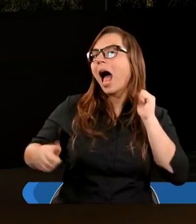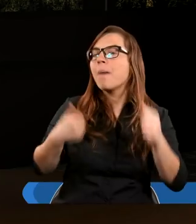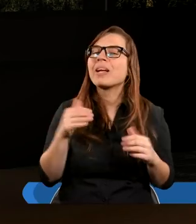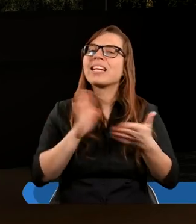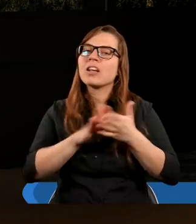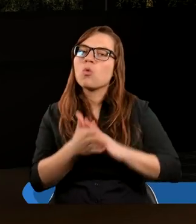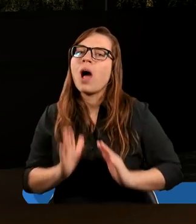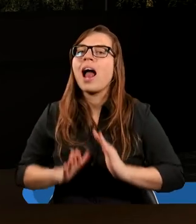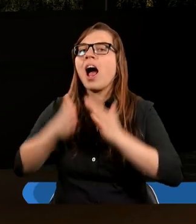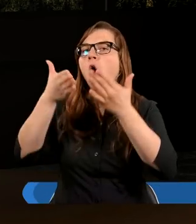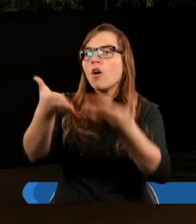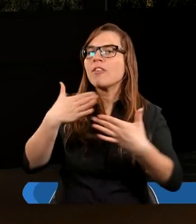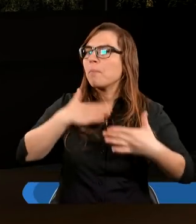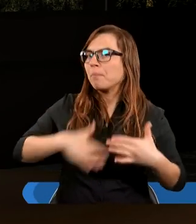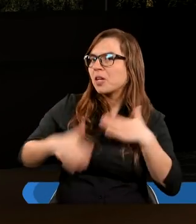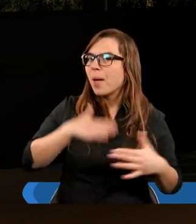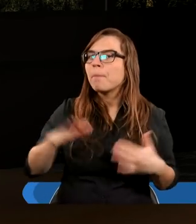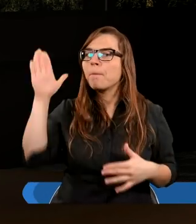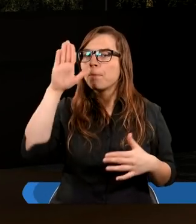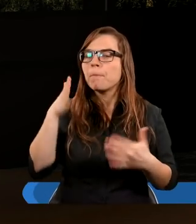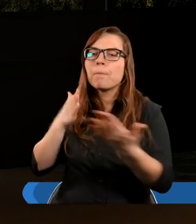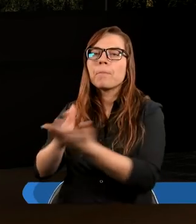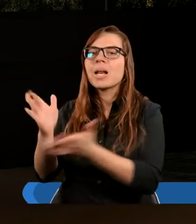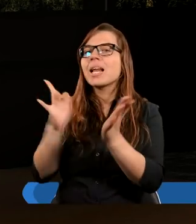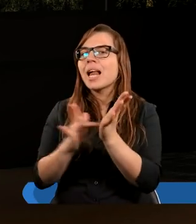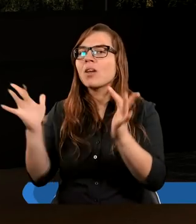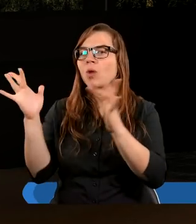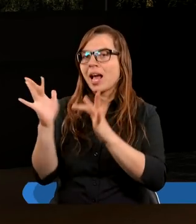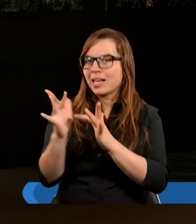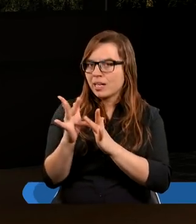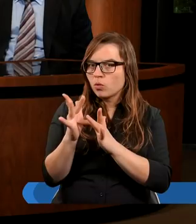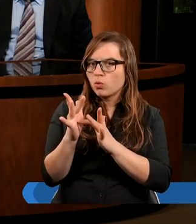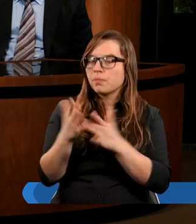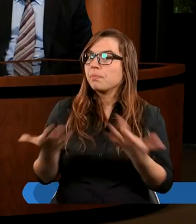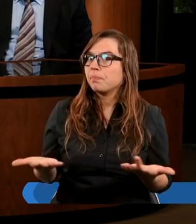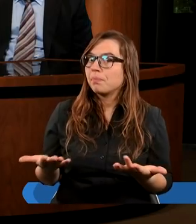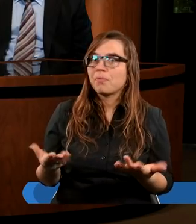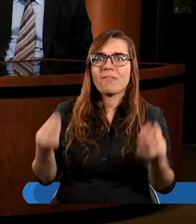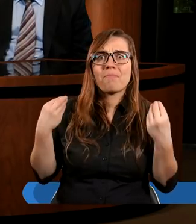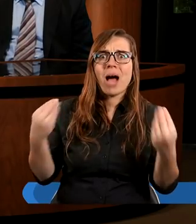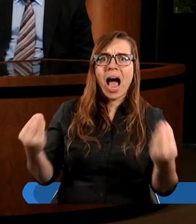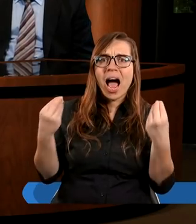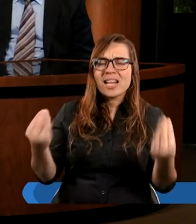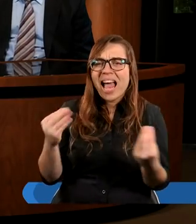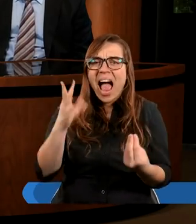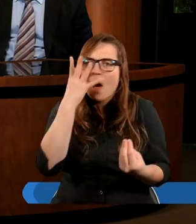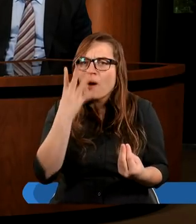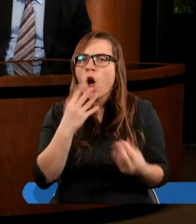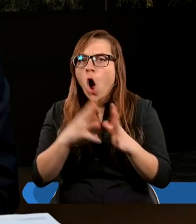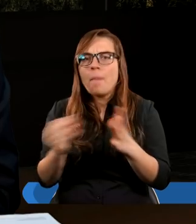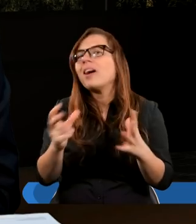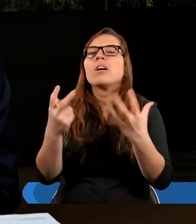składać duchowe ofiary przyjemne Bogu przez Jezusa Chrystusa. Piękny obraz. A czego nas uczy?